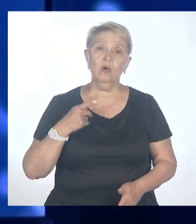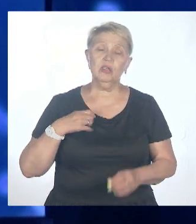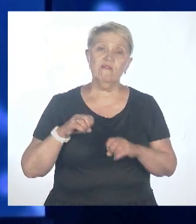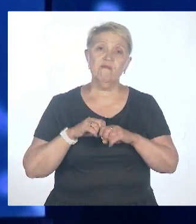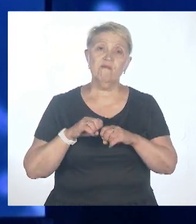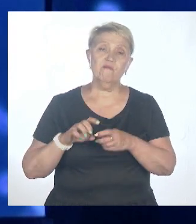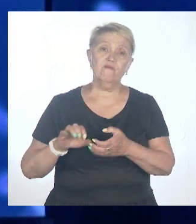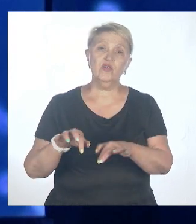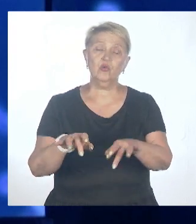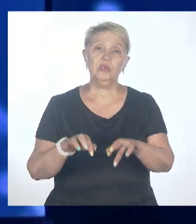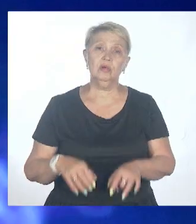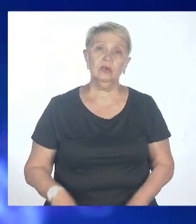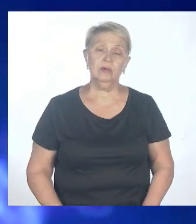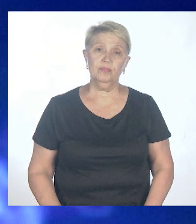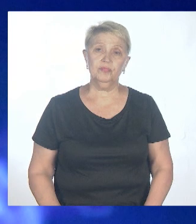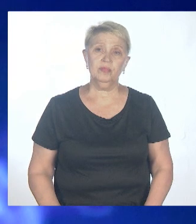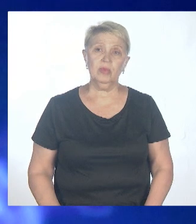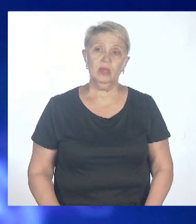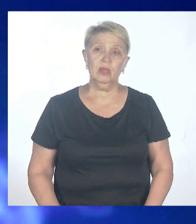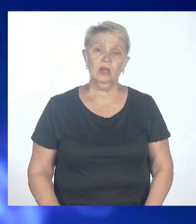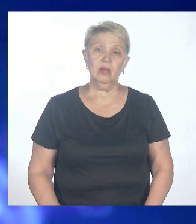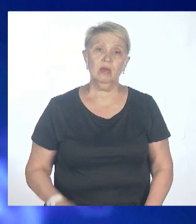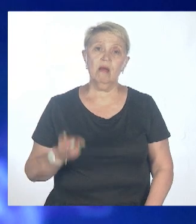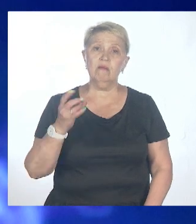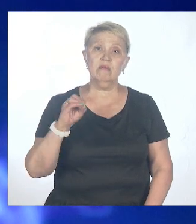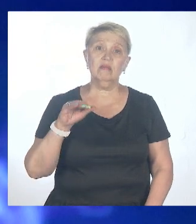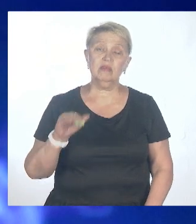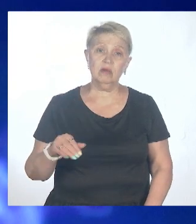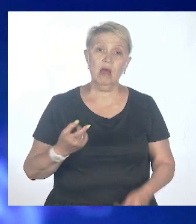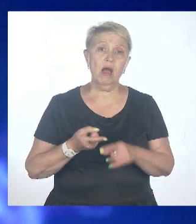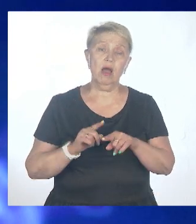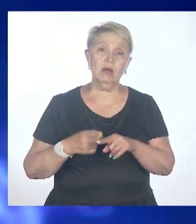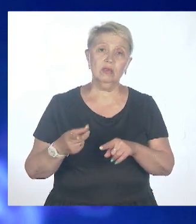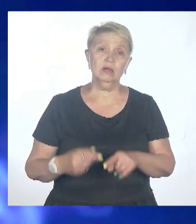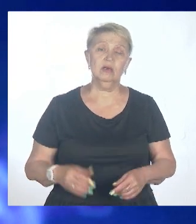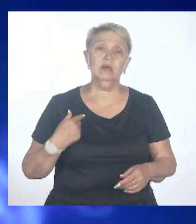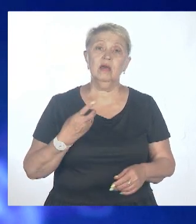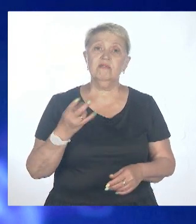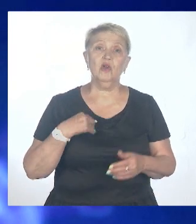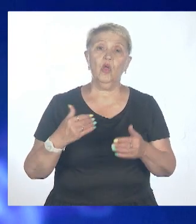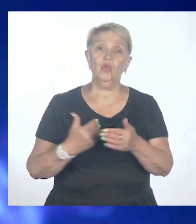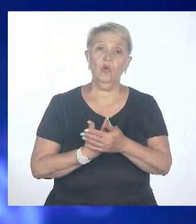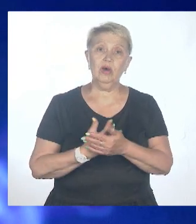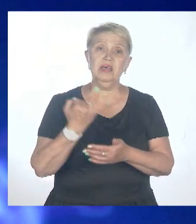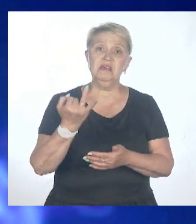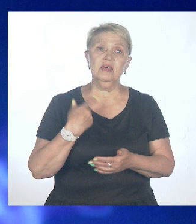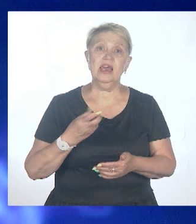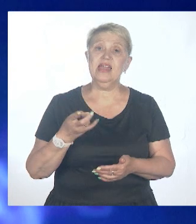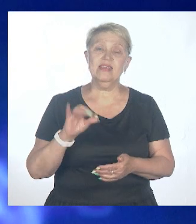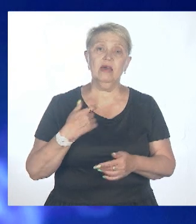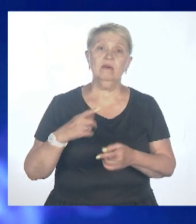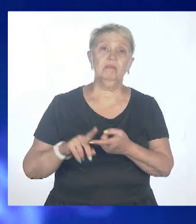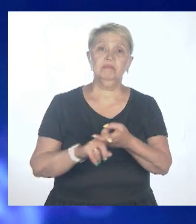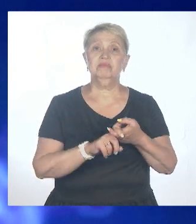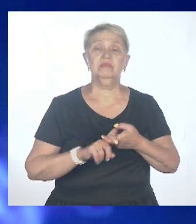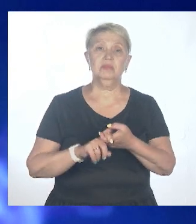пандемийности? Нет. Ни в каком аспекте это, во-первых, не новое и не пандемийное. Почему